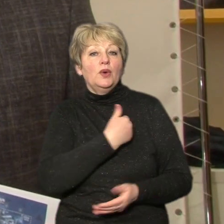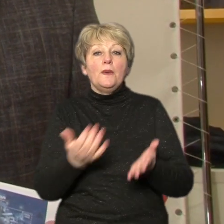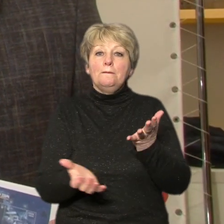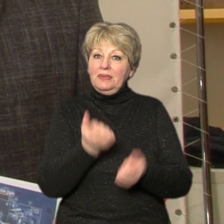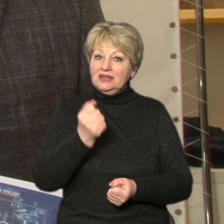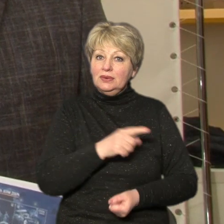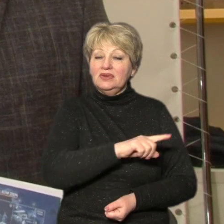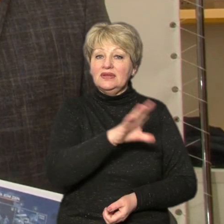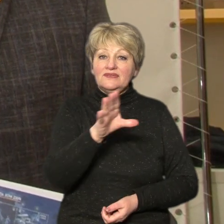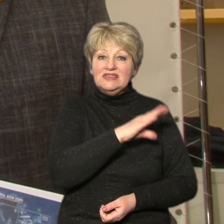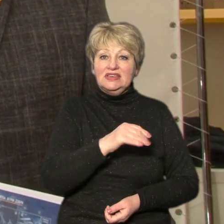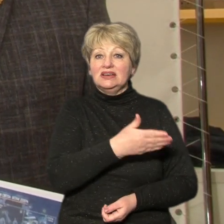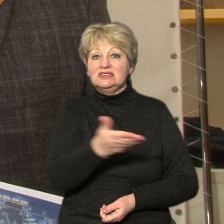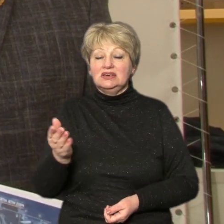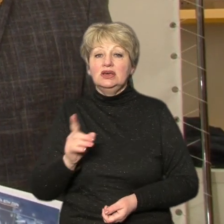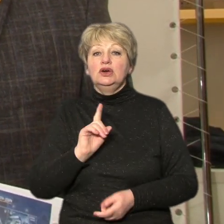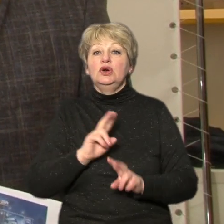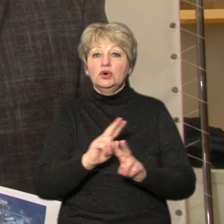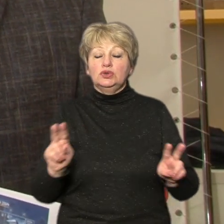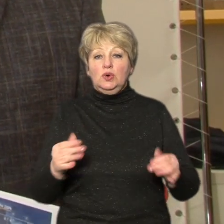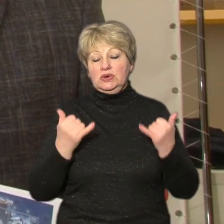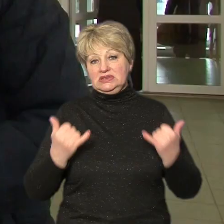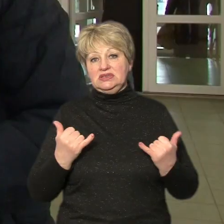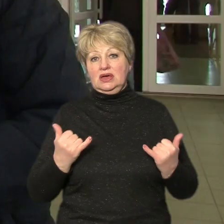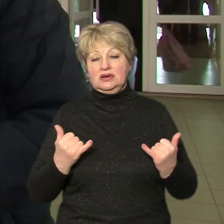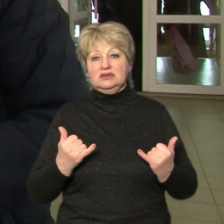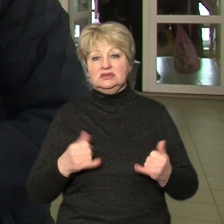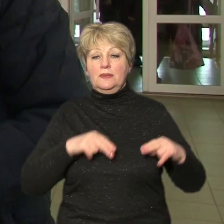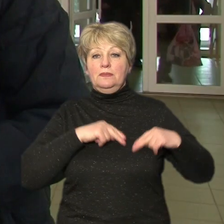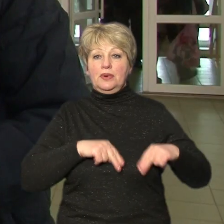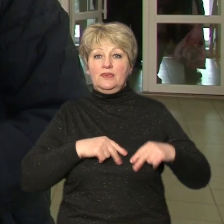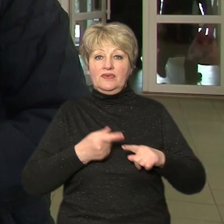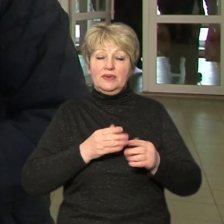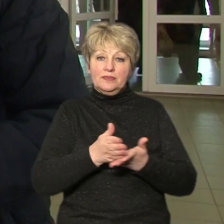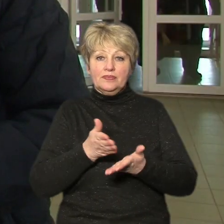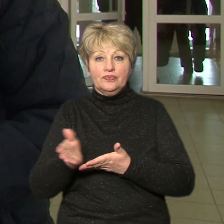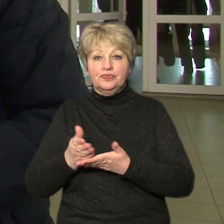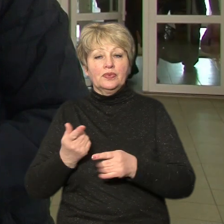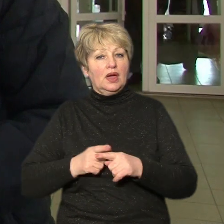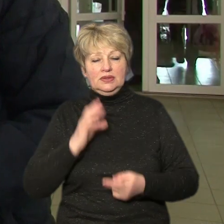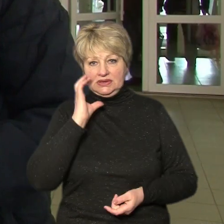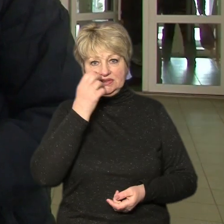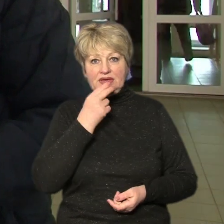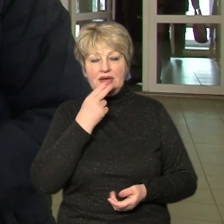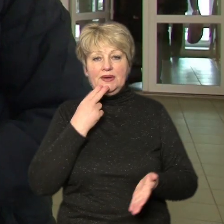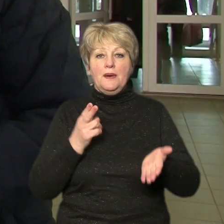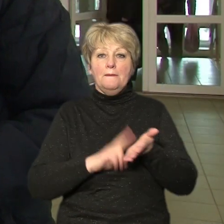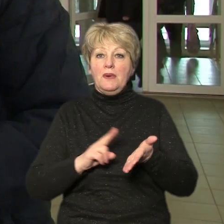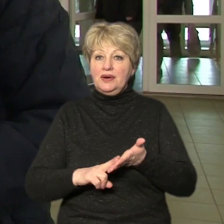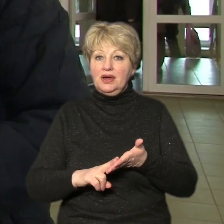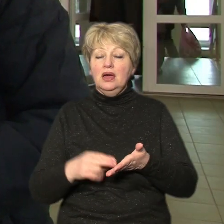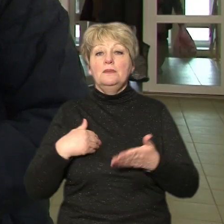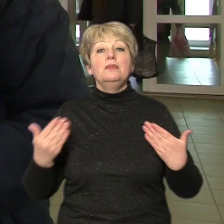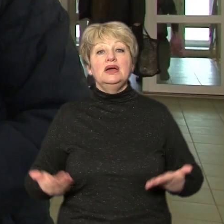всіх тих, хто стоїть на варте нашої критичної інфраструктури. Дуже актуальна зараз марка, бо ми живемо, хоч і